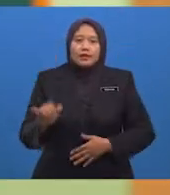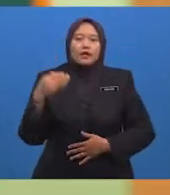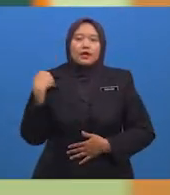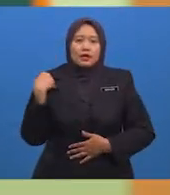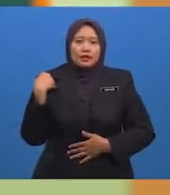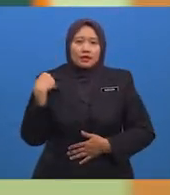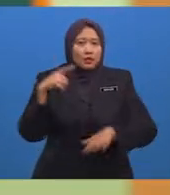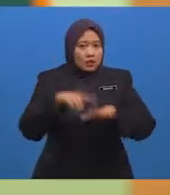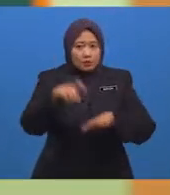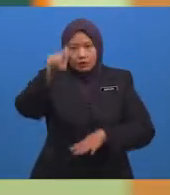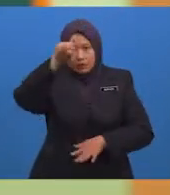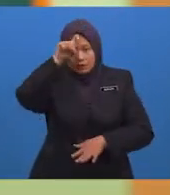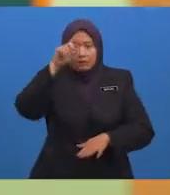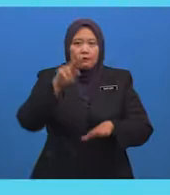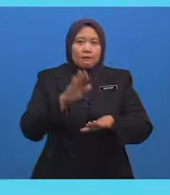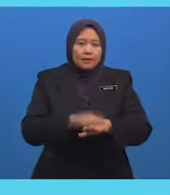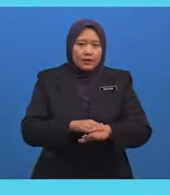ke-8 Masihi